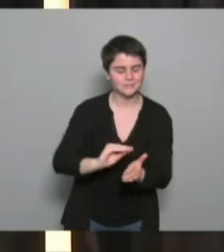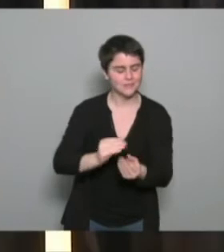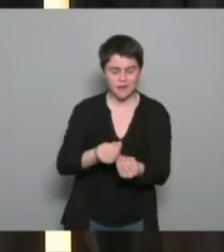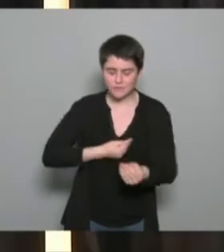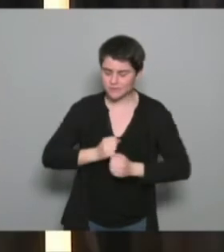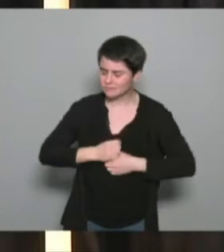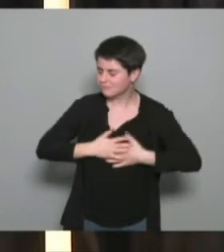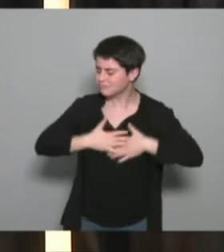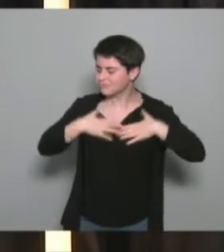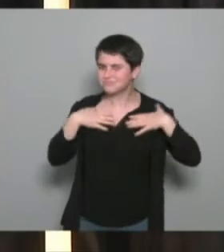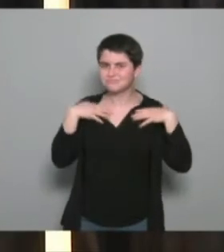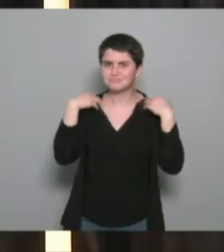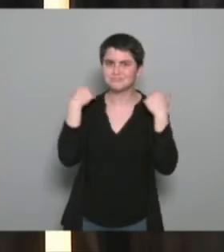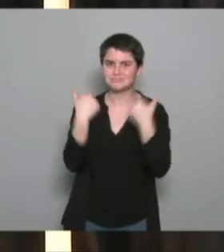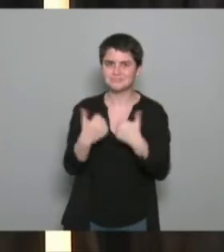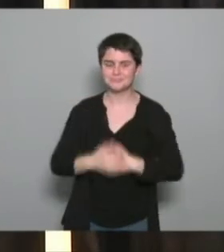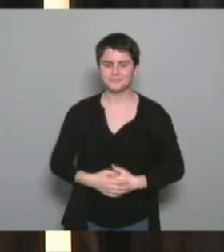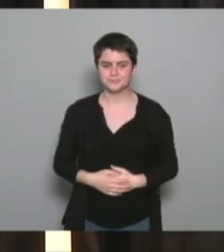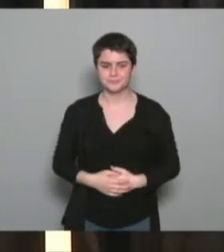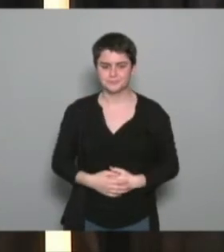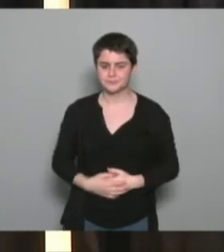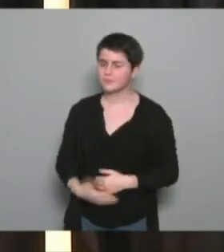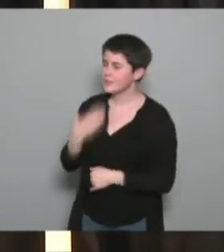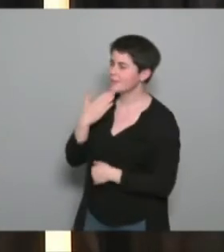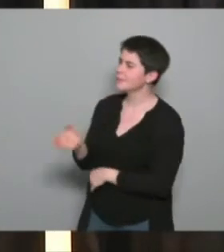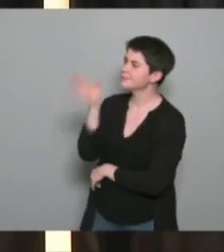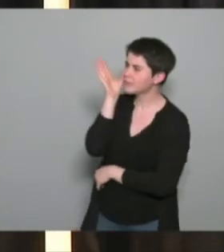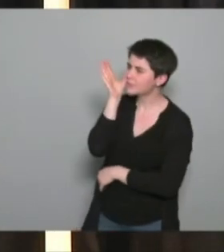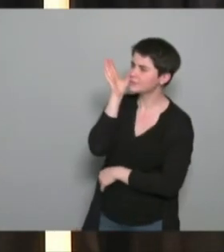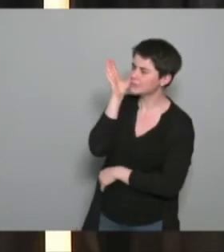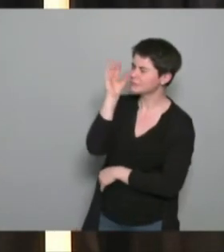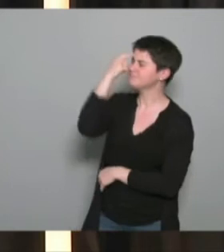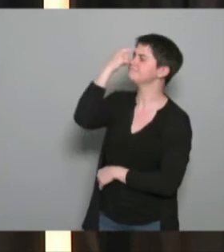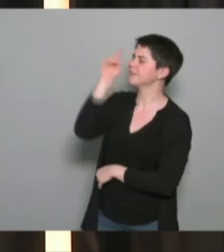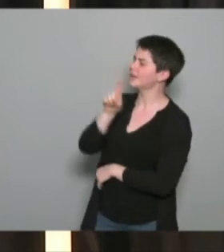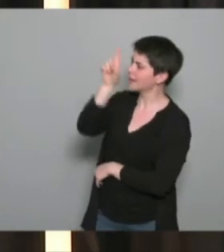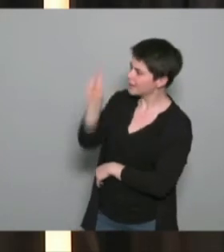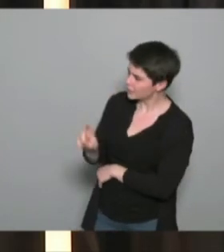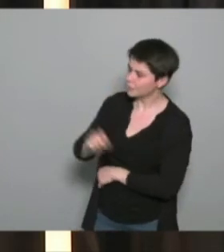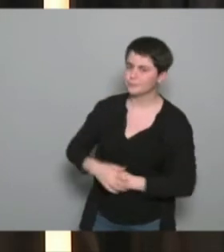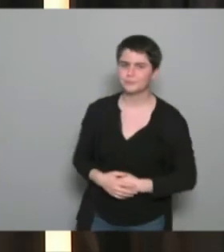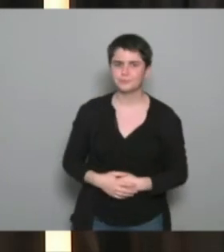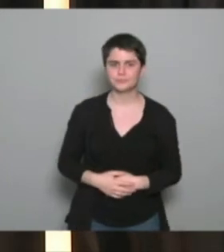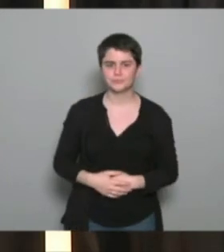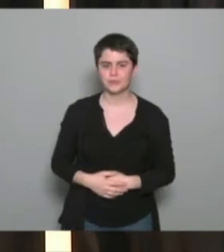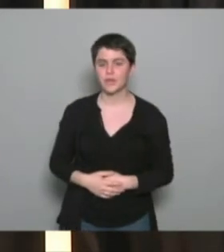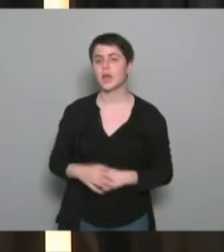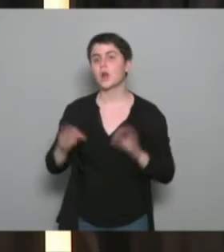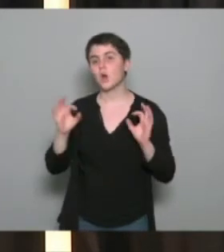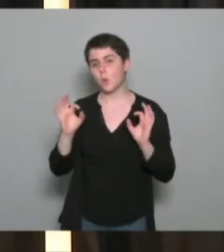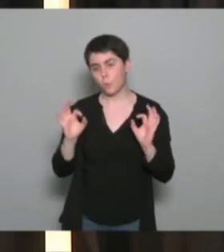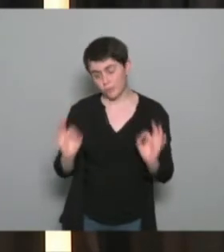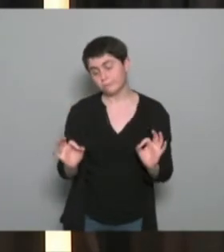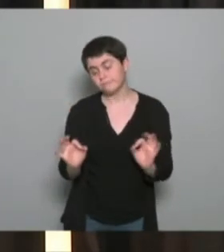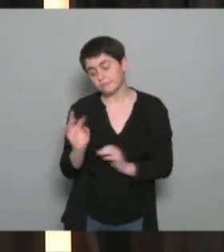je vous remercie je beaucoup pour cette intervention en vous écoutant j'ai une question qui me vient alors effectivement le mouvement sportif est plutôt sur